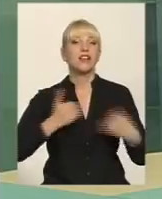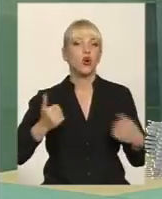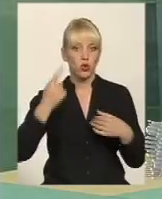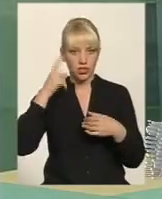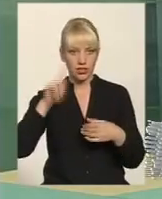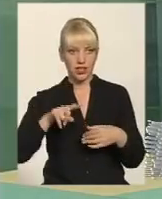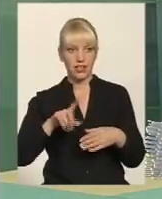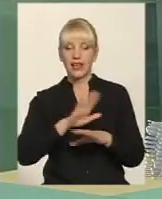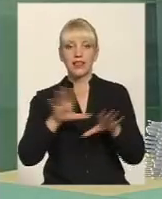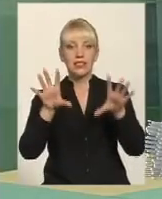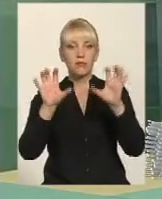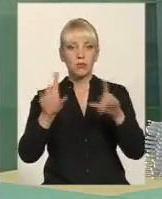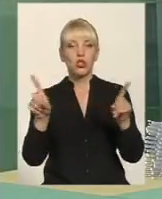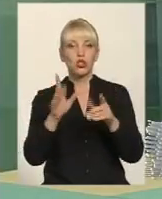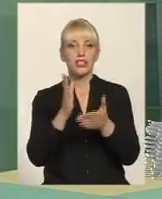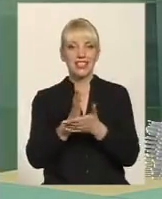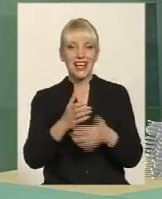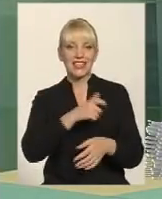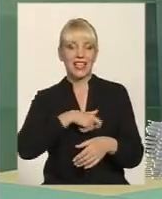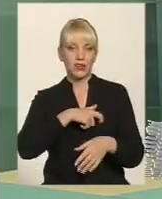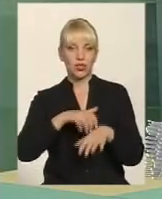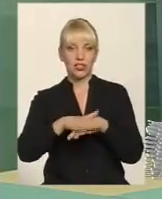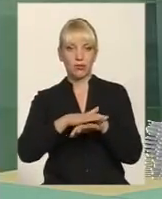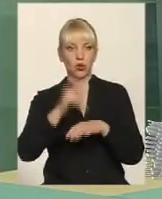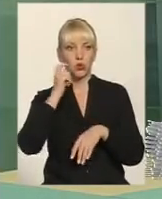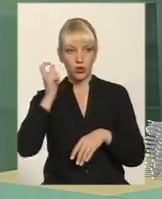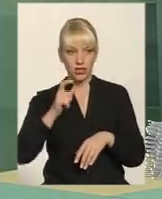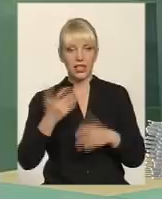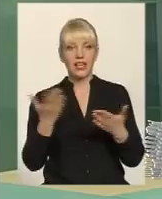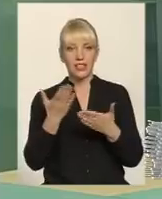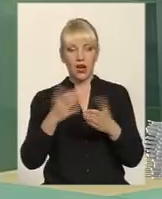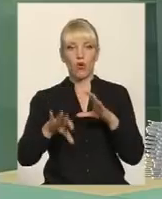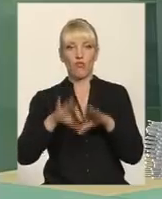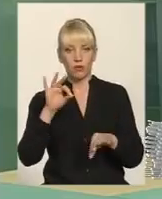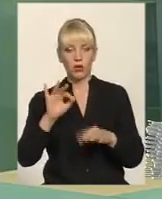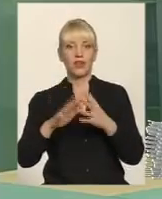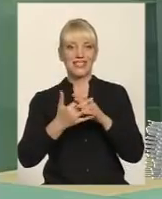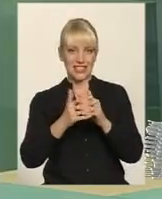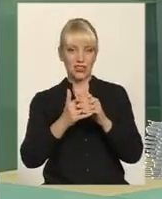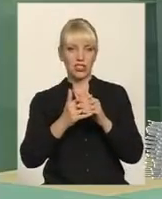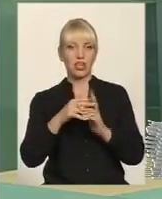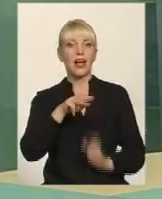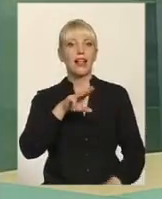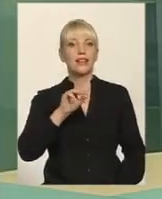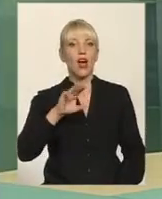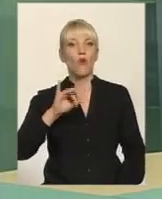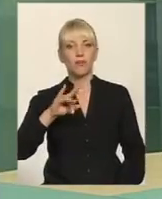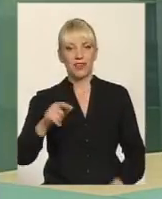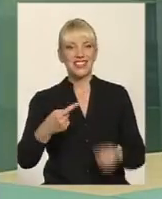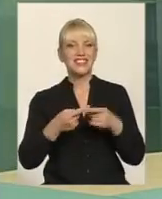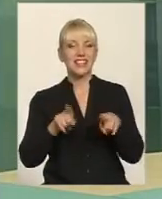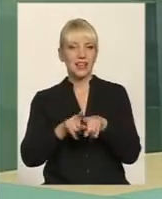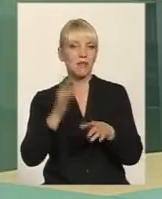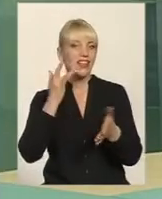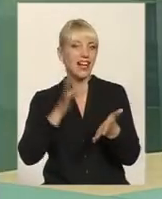сприймає, що є народний депутат України, якого обрали, в тому числі, в селищі Теофіполь. З тими ганебними явищами, як